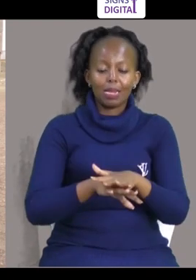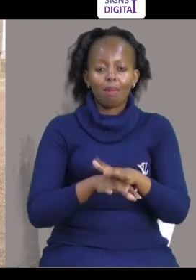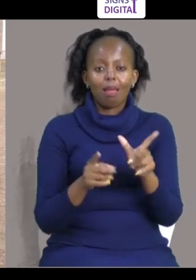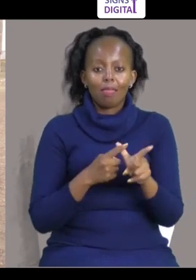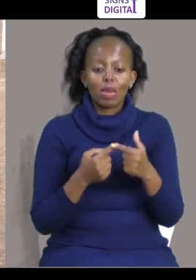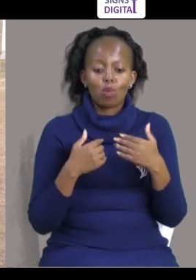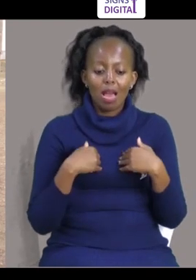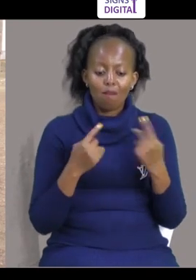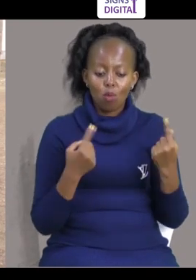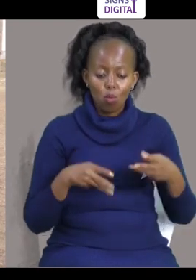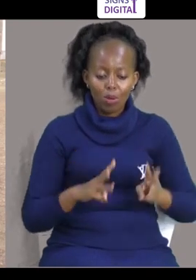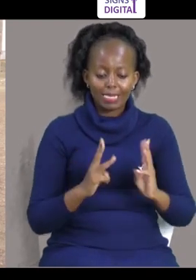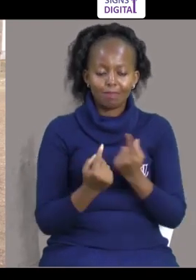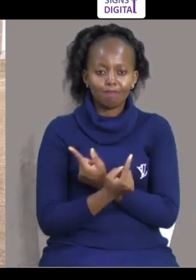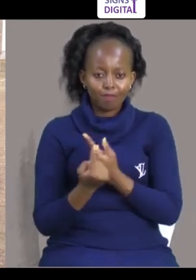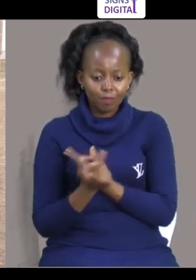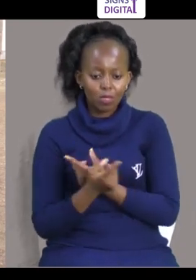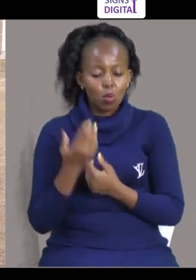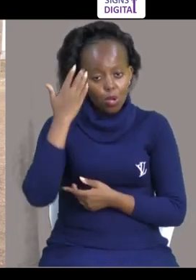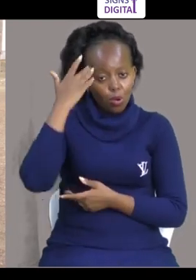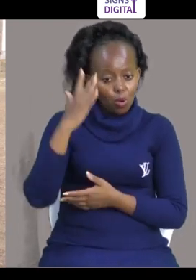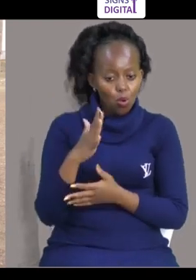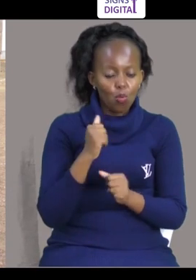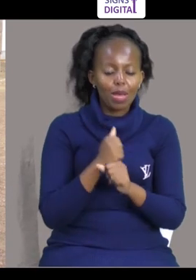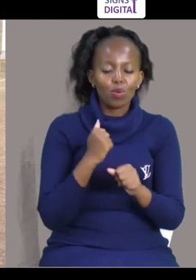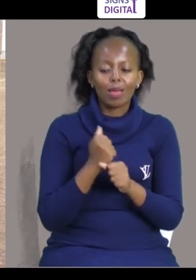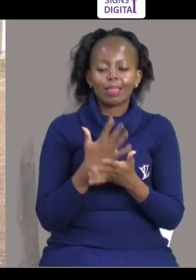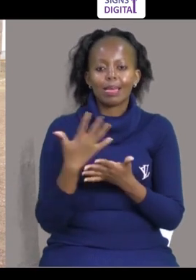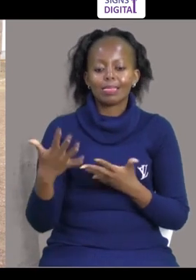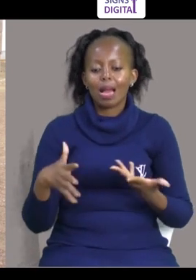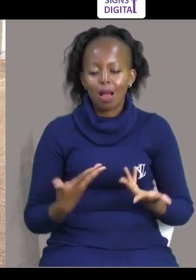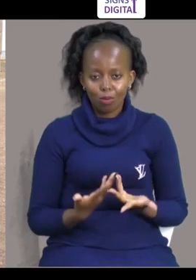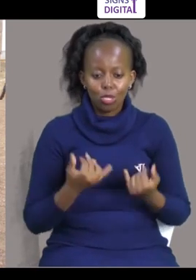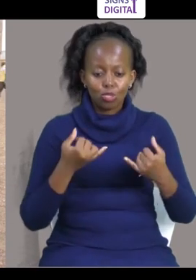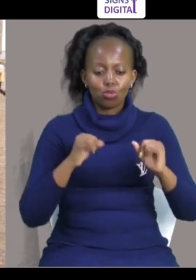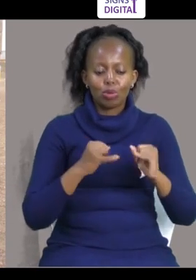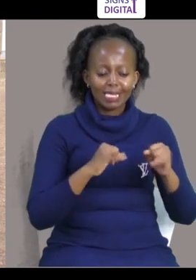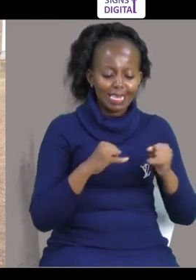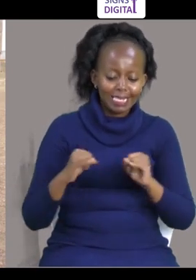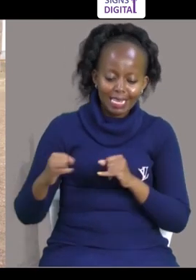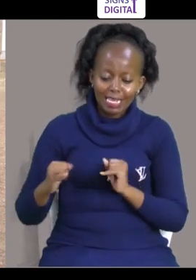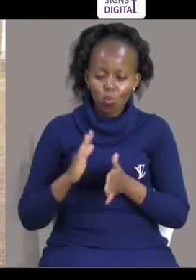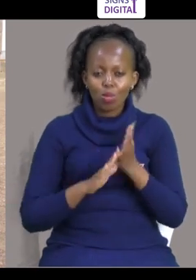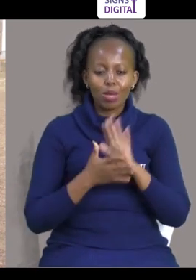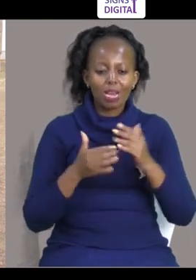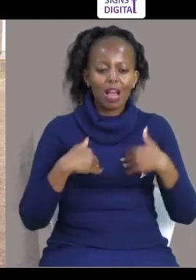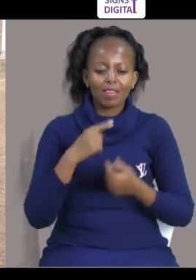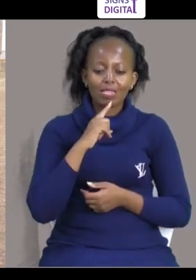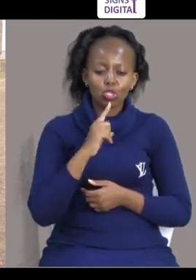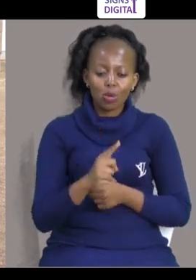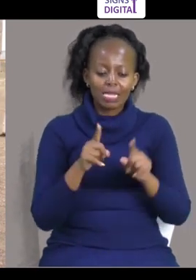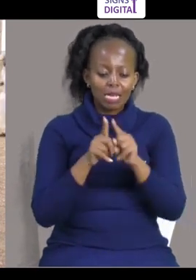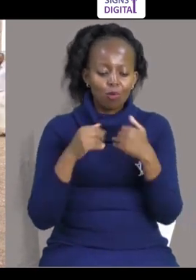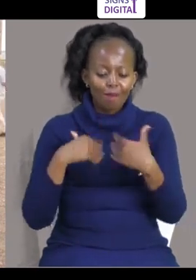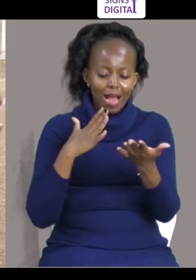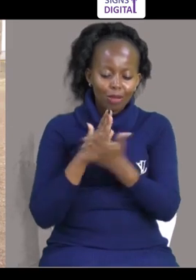Disability mainstreaming Pia Tunajia Tunafanya mambo Yari bu